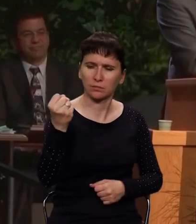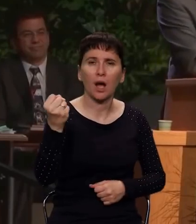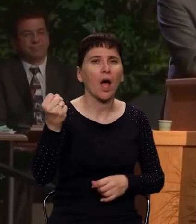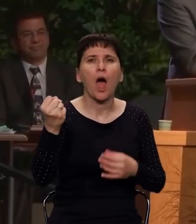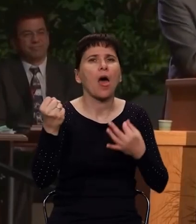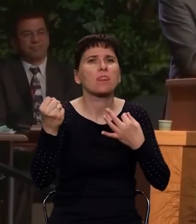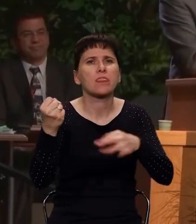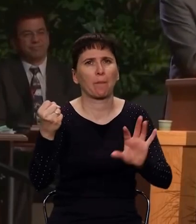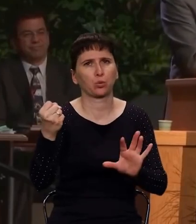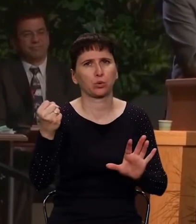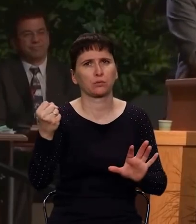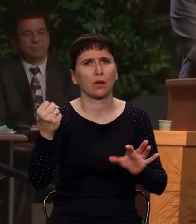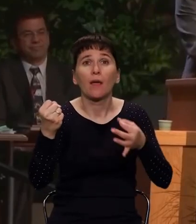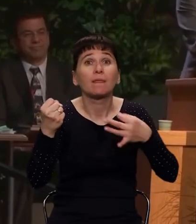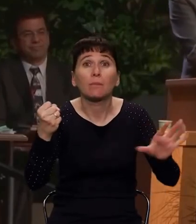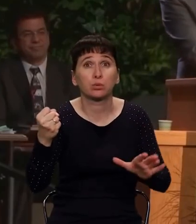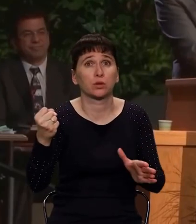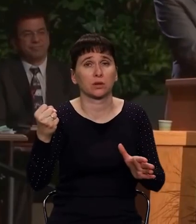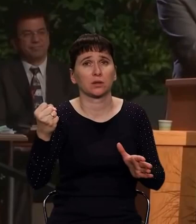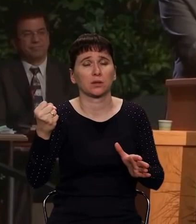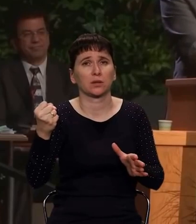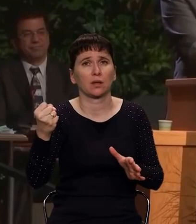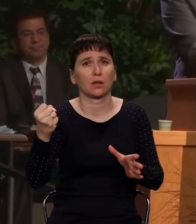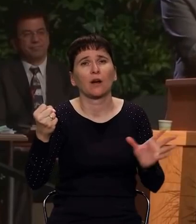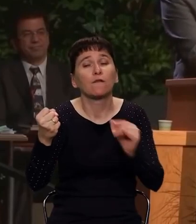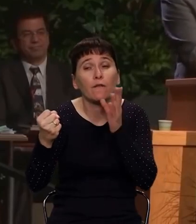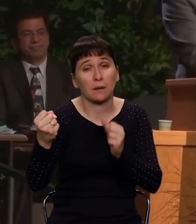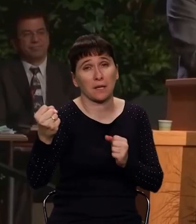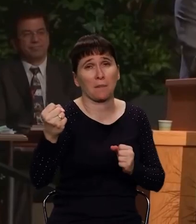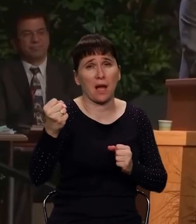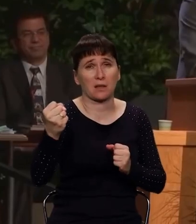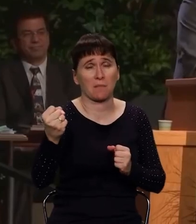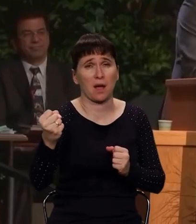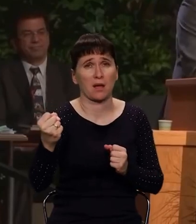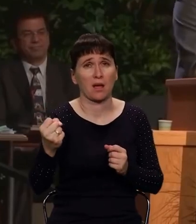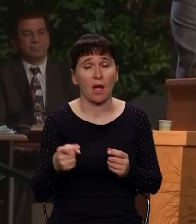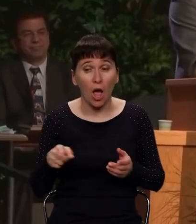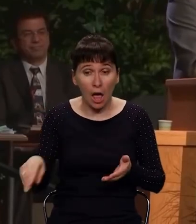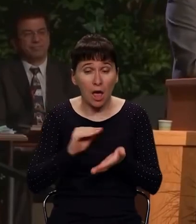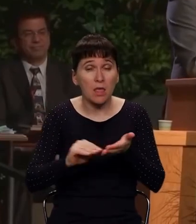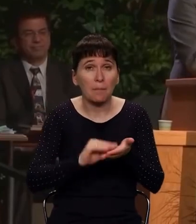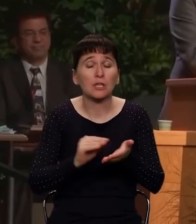25 текстом в этом письме, только то, что имеете,